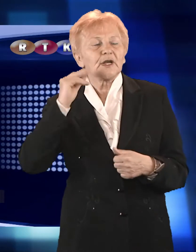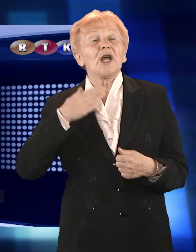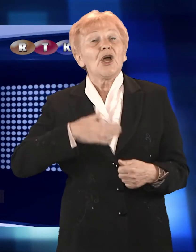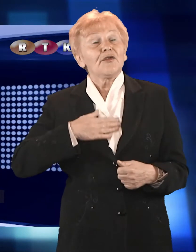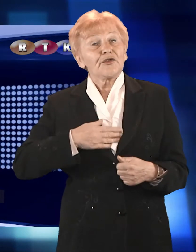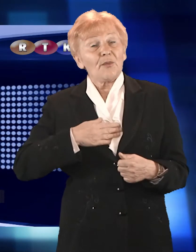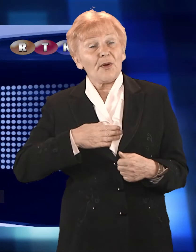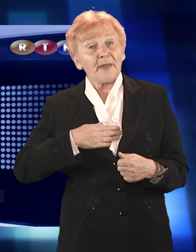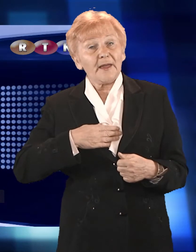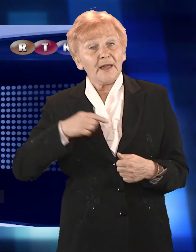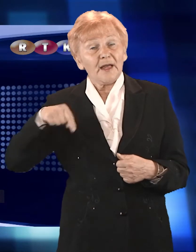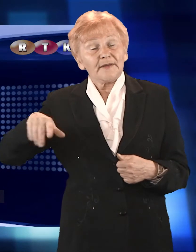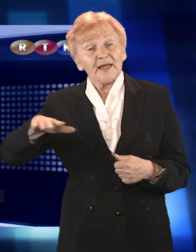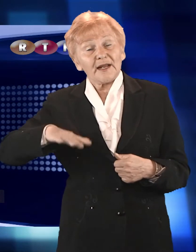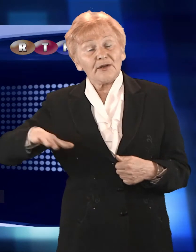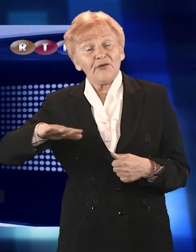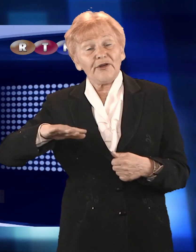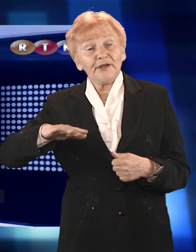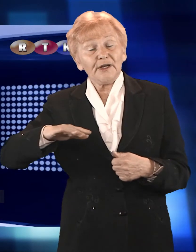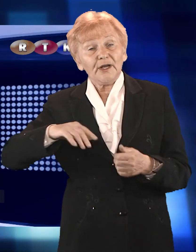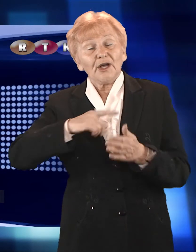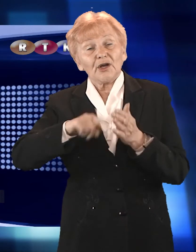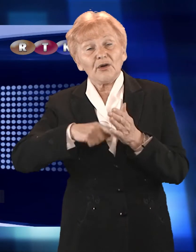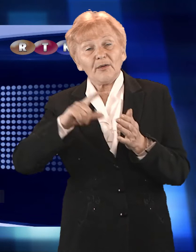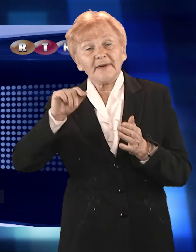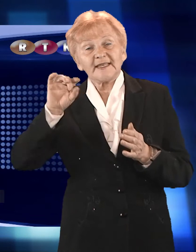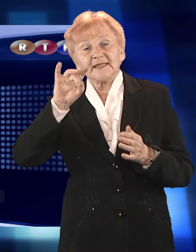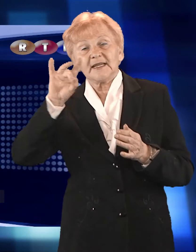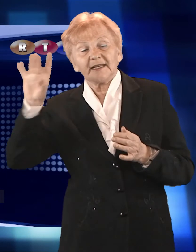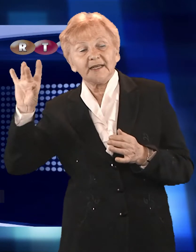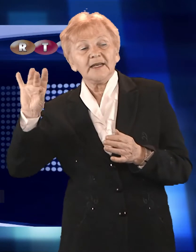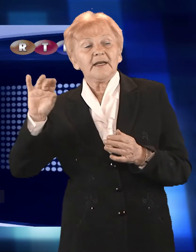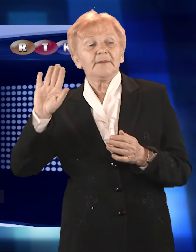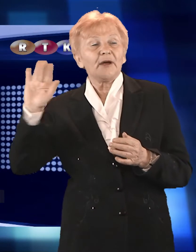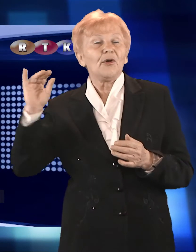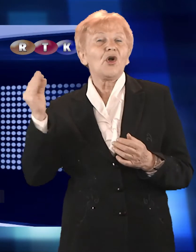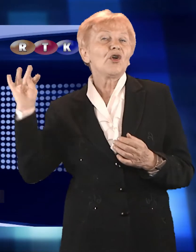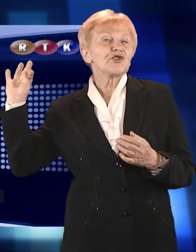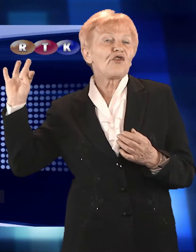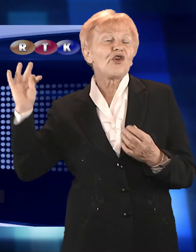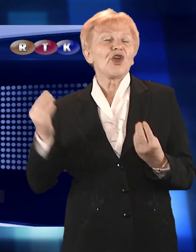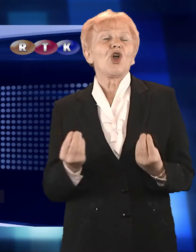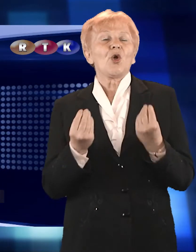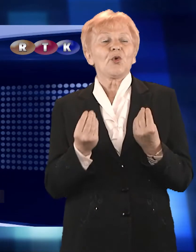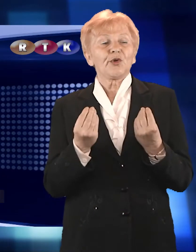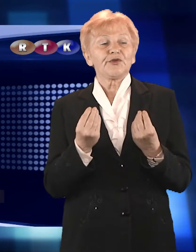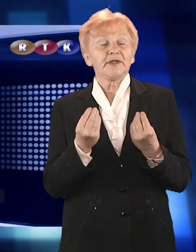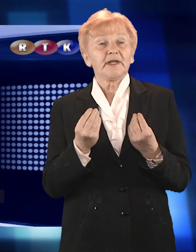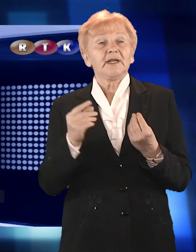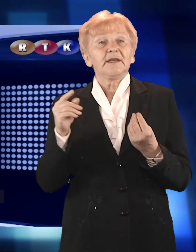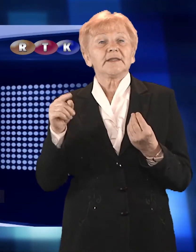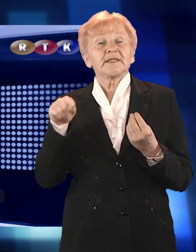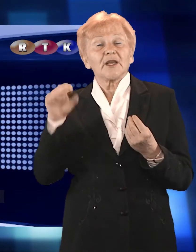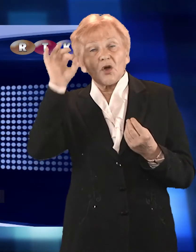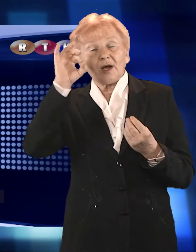oddział Polskiego Związku Głuchych w Raciborzu obchodził swoje 65. urodziny. Z tej okazji uroczyście podsumowano wieloletnią